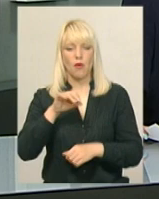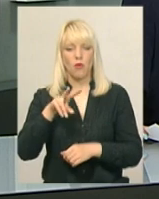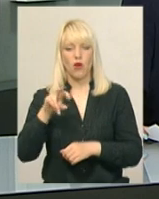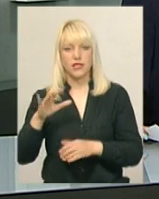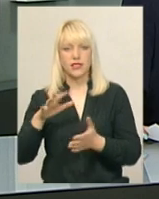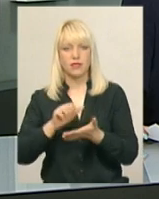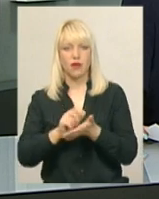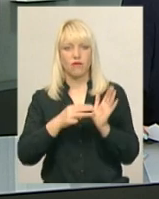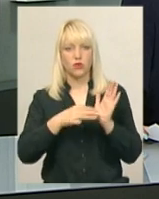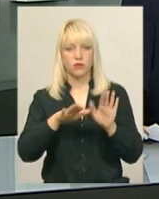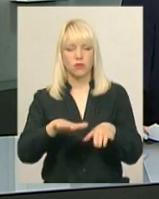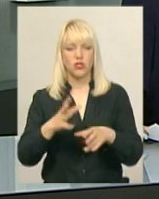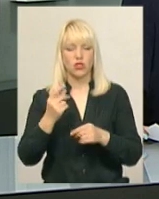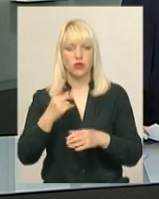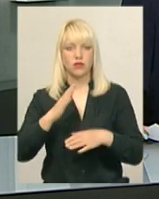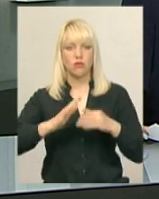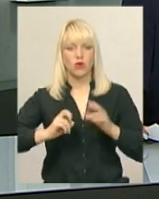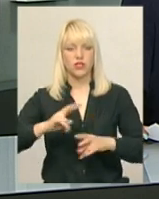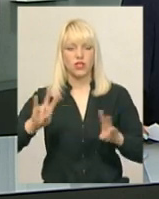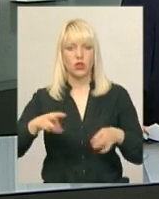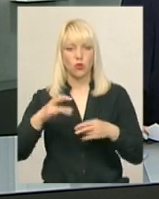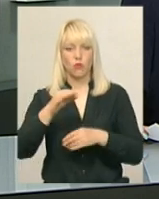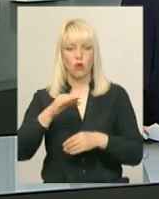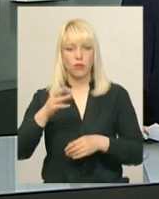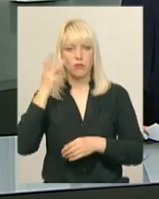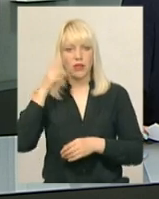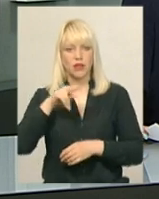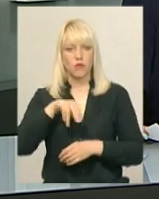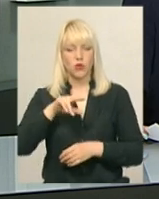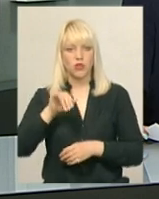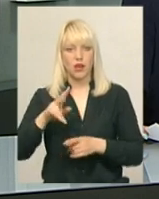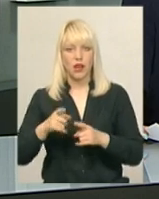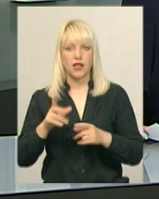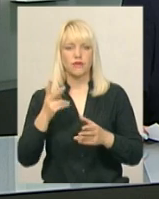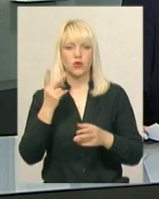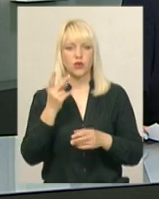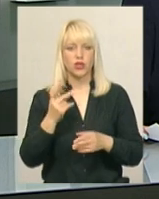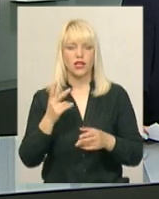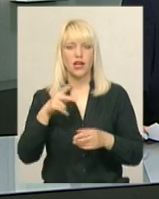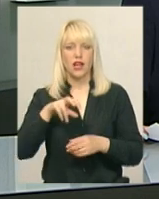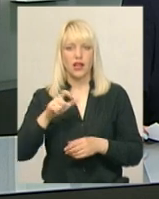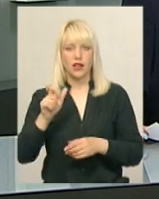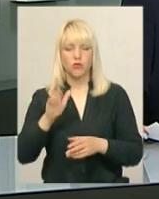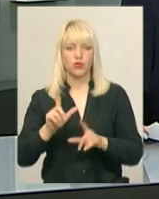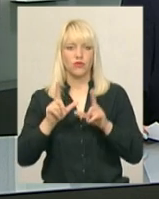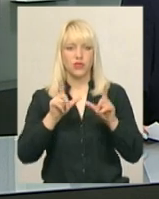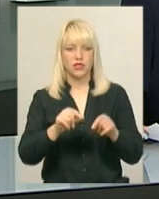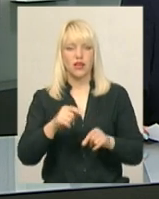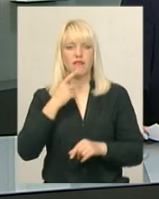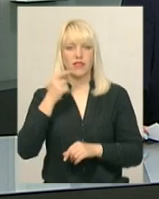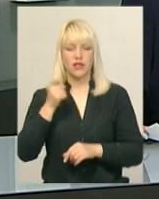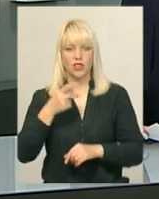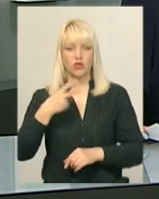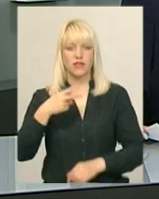позиції. Ще один професійний футбольний клуб області – Хмельницьке Поділля. черговий матч у Другій лізі зіграє на виїзді в неділю 20 травня.